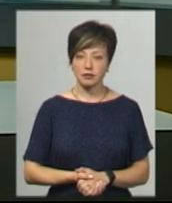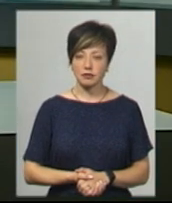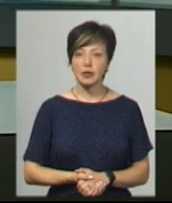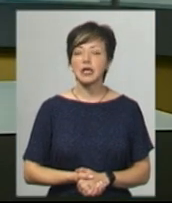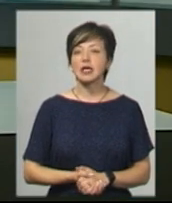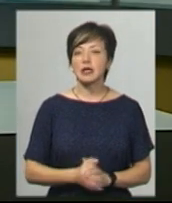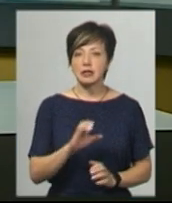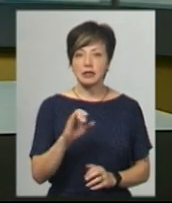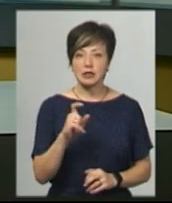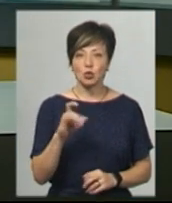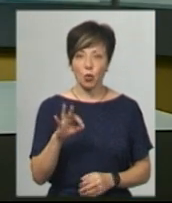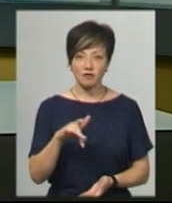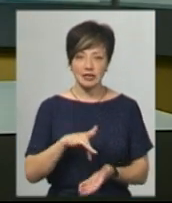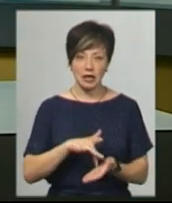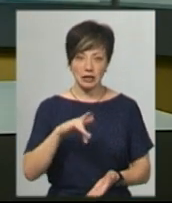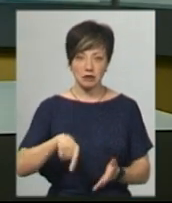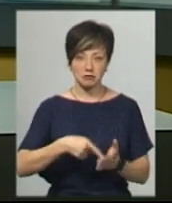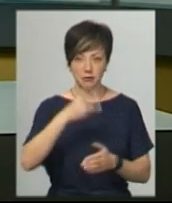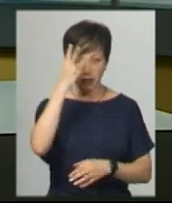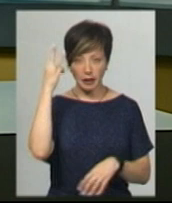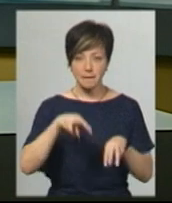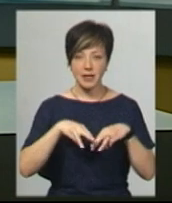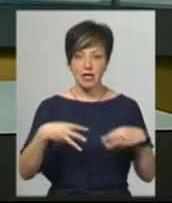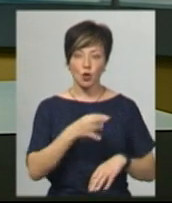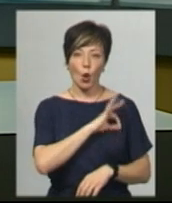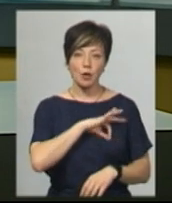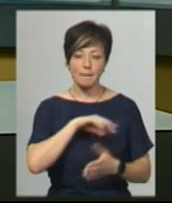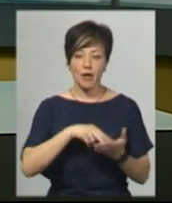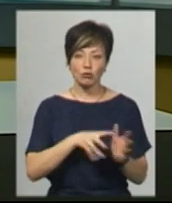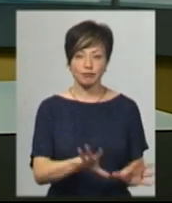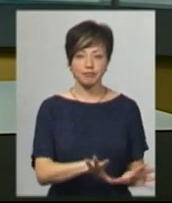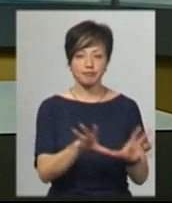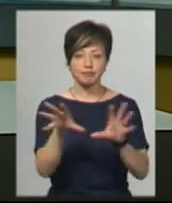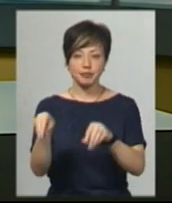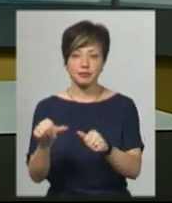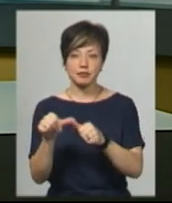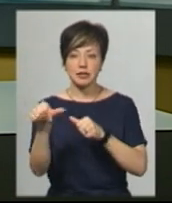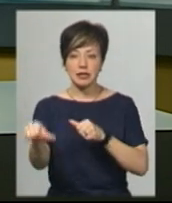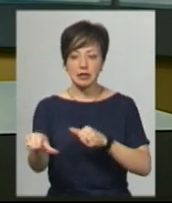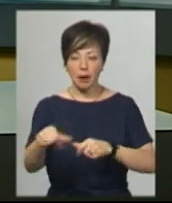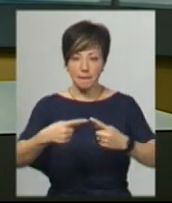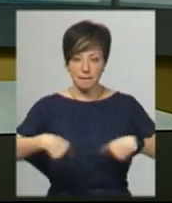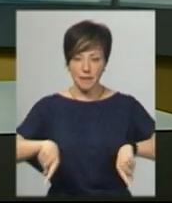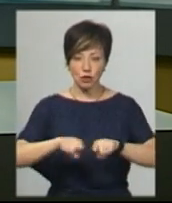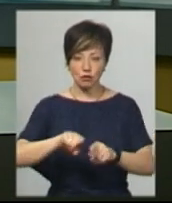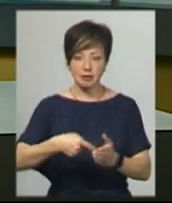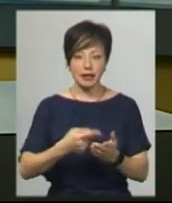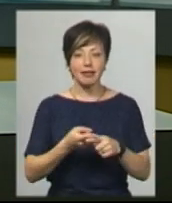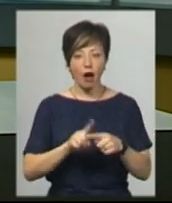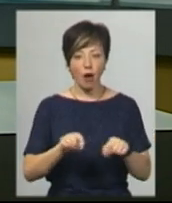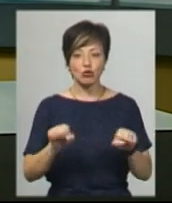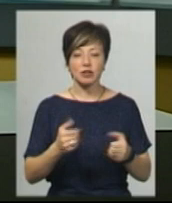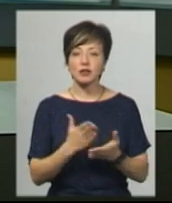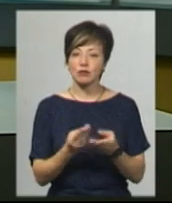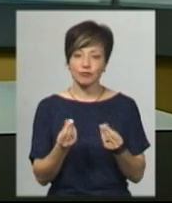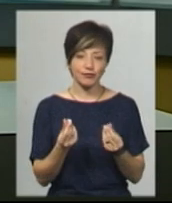СІЗО розташовано в центрі Хмельницького. В Міністерстві юстиції планують перенести за межі міста. Така можливість є, але на неї наразі